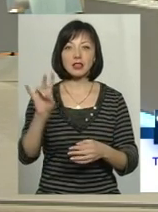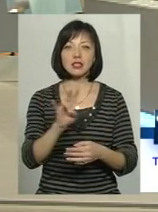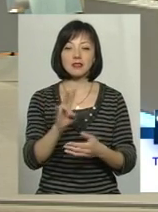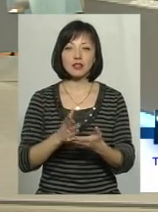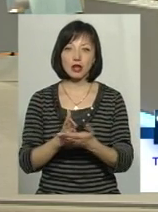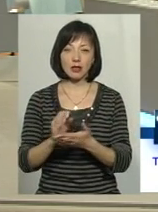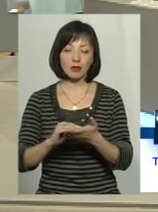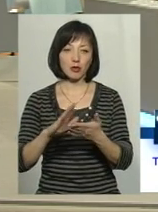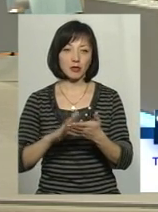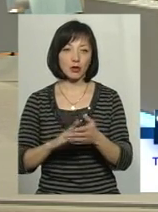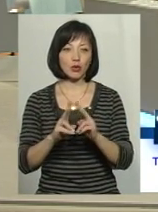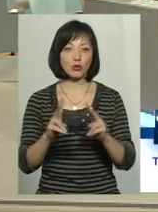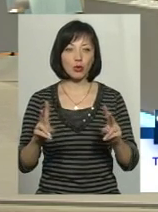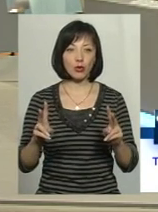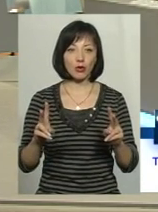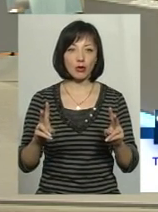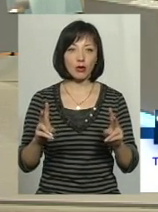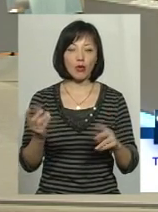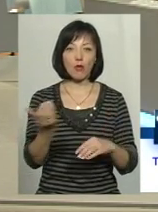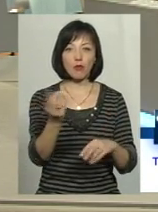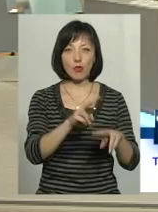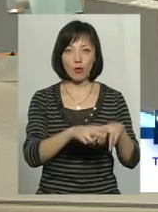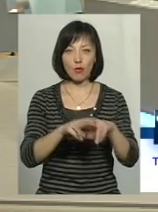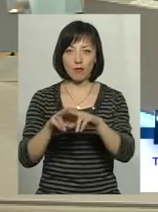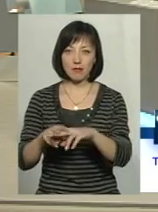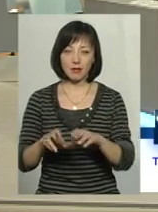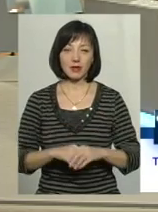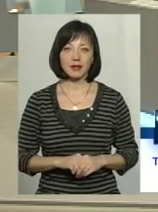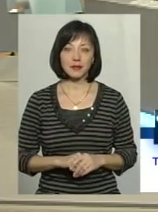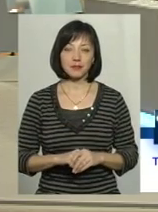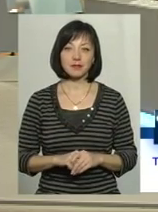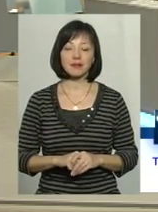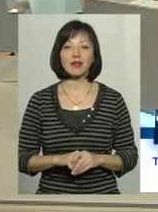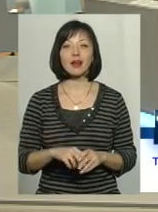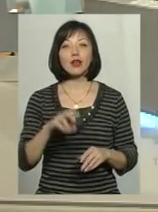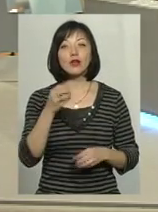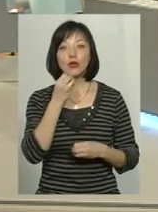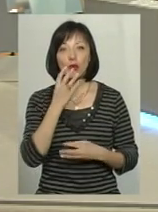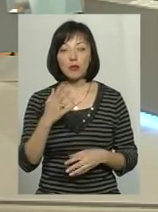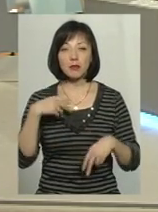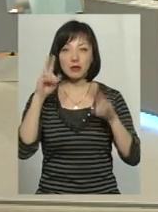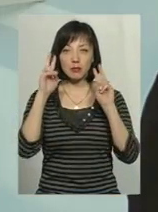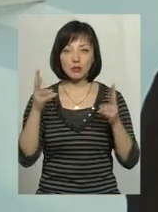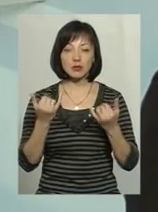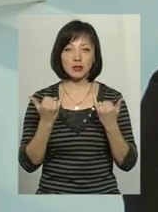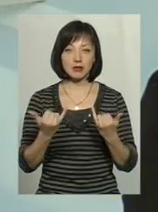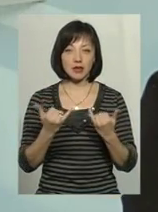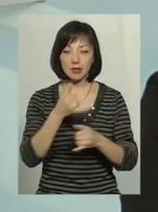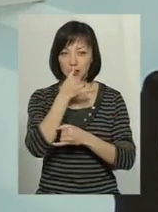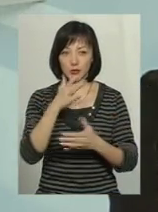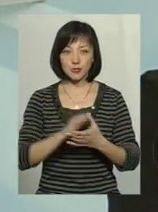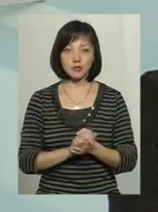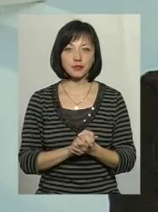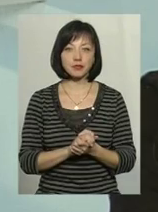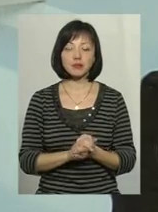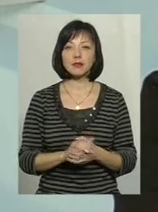вони прописували, хто кому яку. Тому було би добре, але зараз ми не можемо зробити висновки.